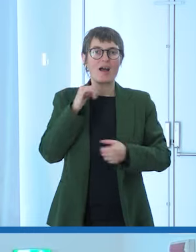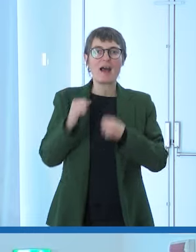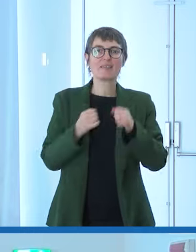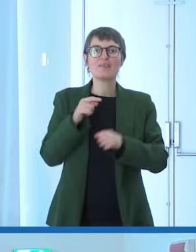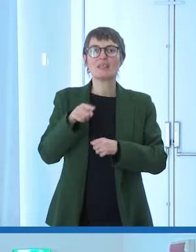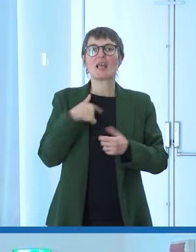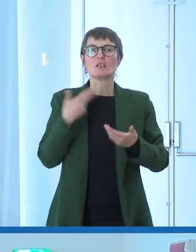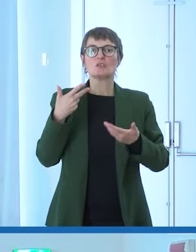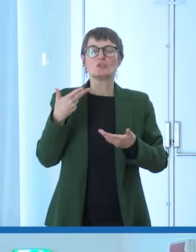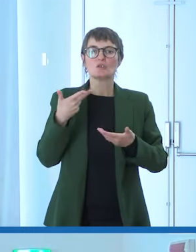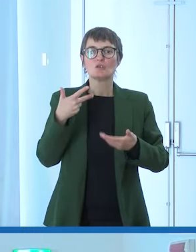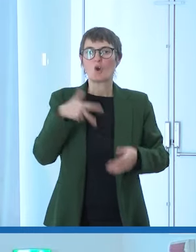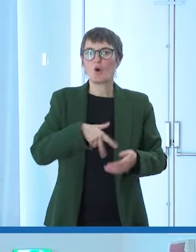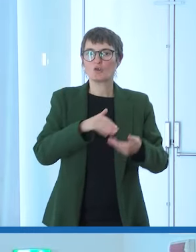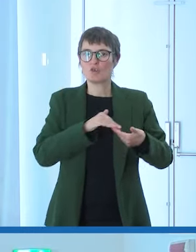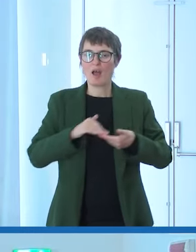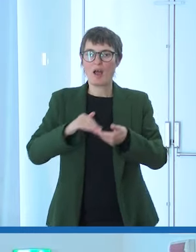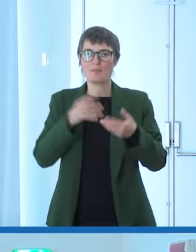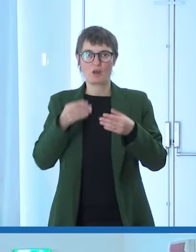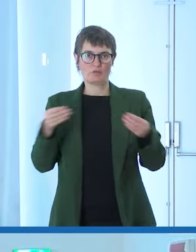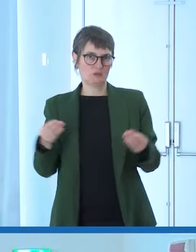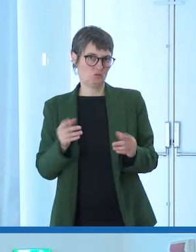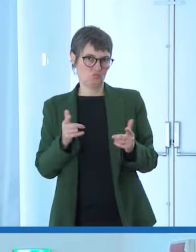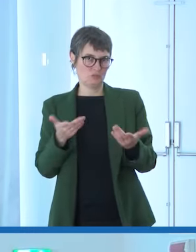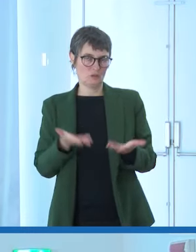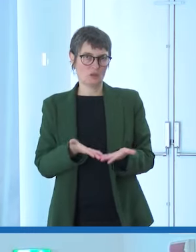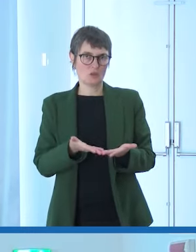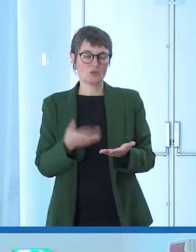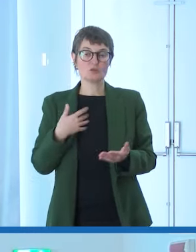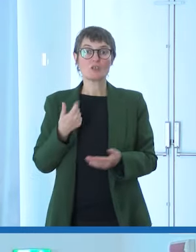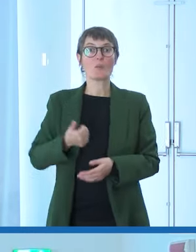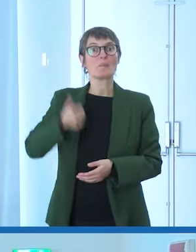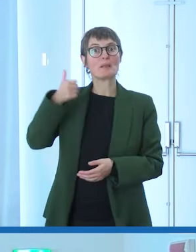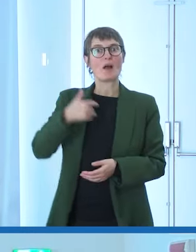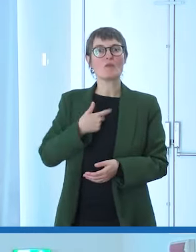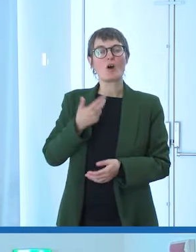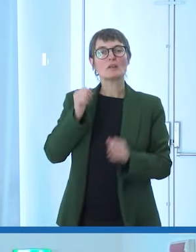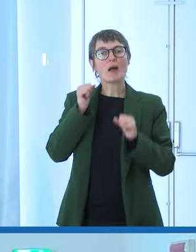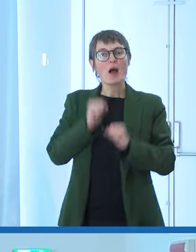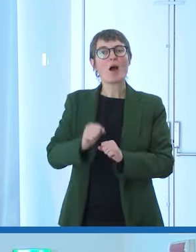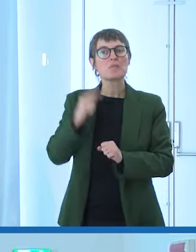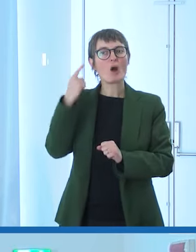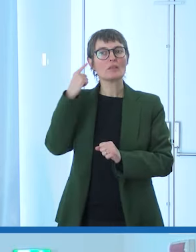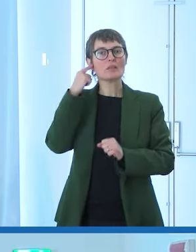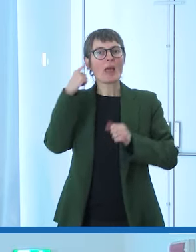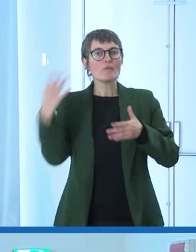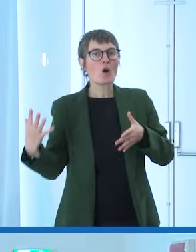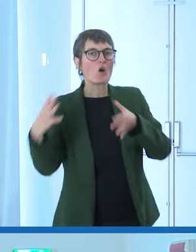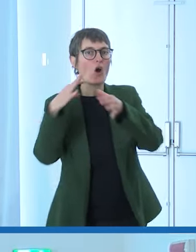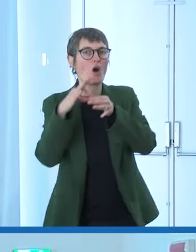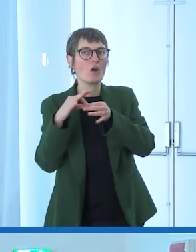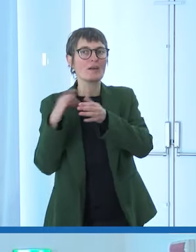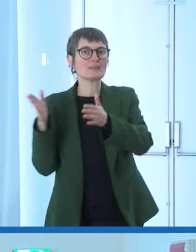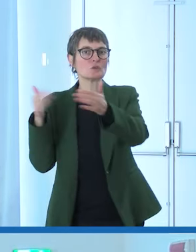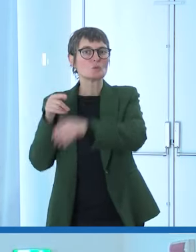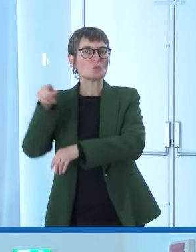io potevo collegarmi con lo studio e con la regia noi per la news lo facciamo diverse